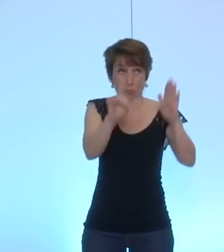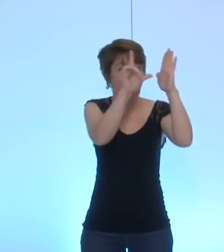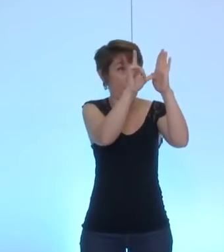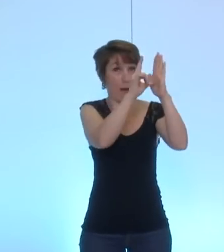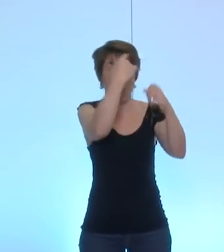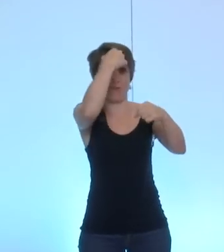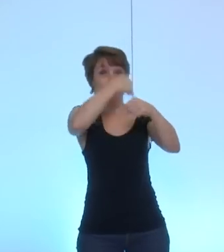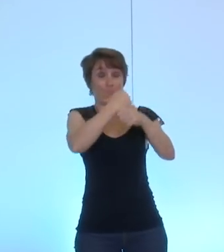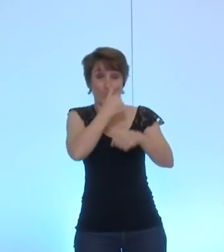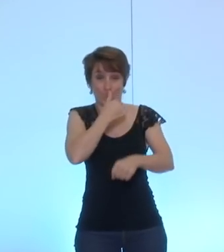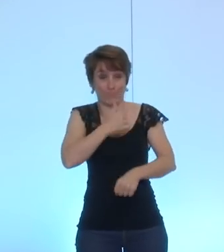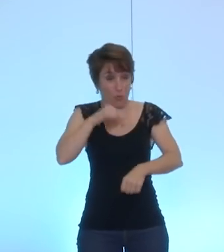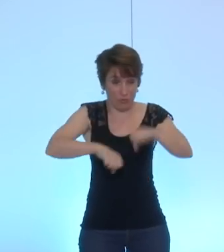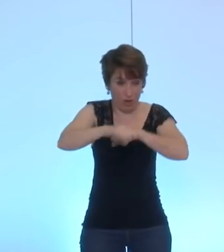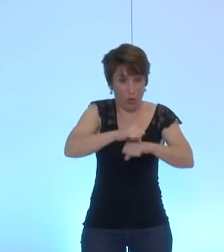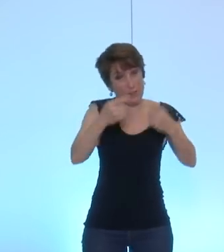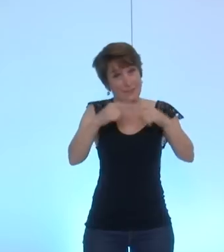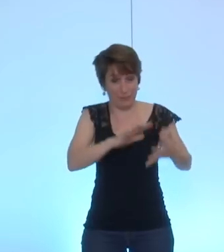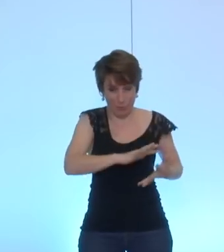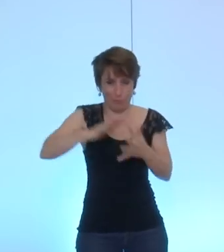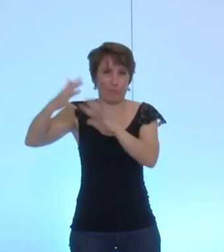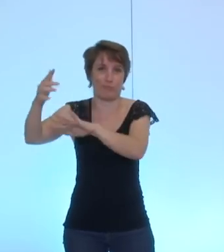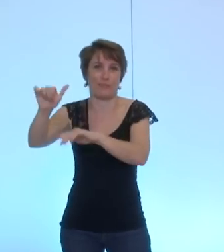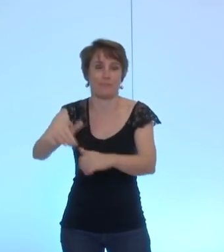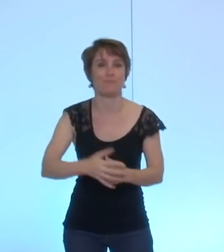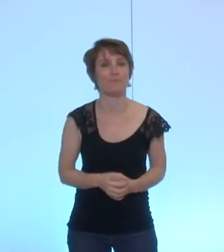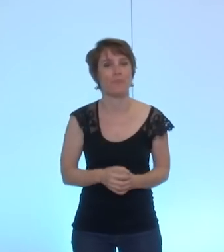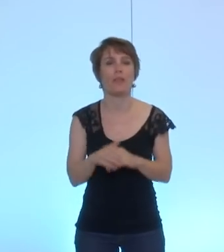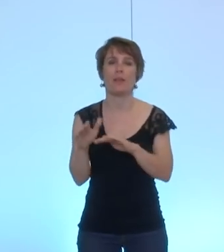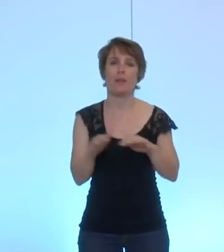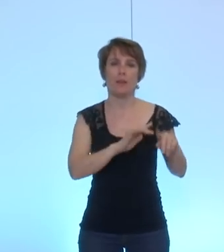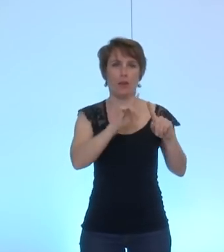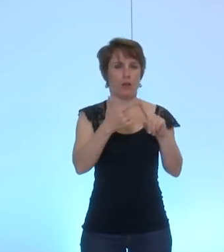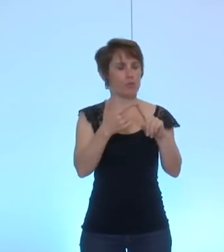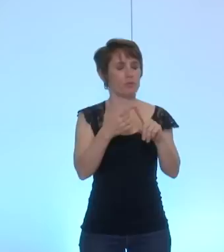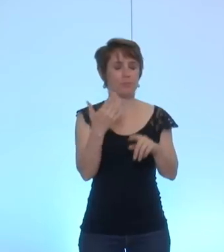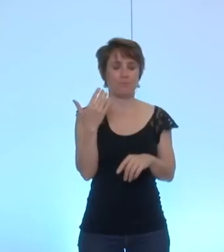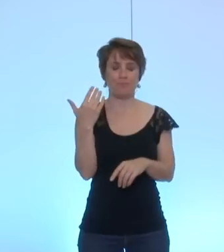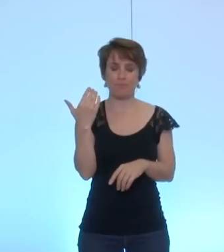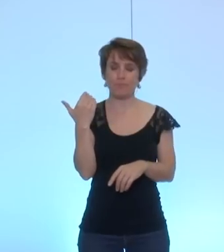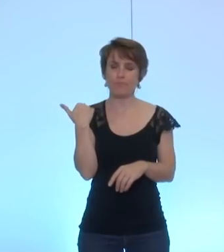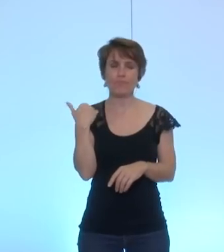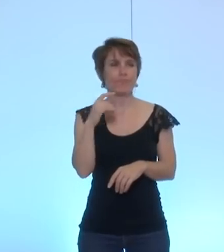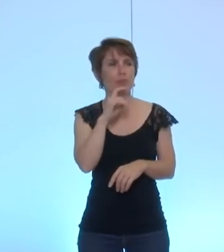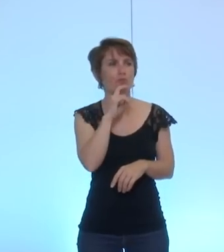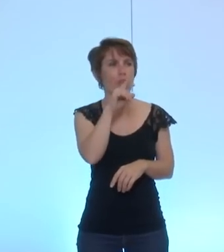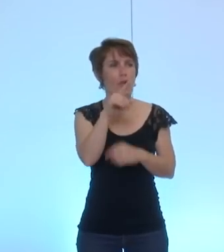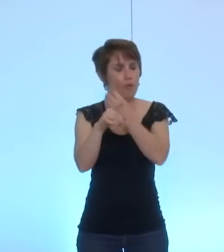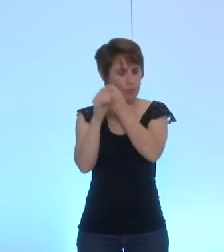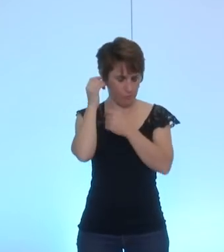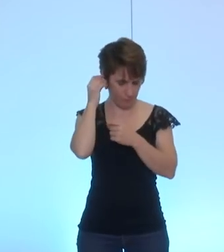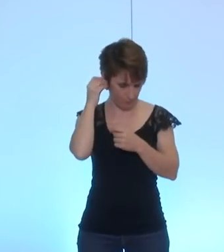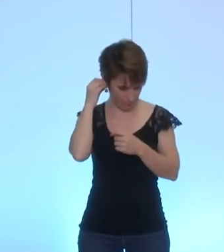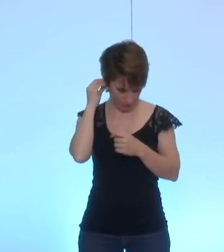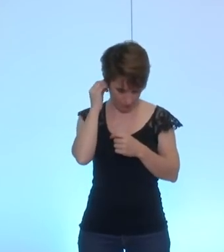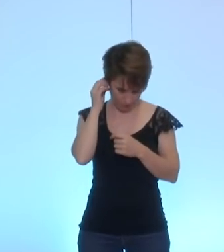loi nous amène à faire en termes d'organisation. La deuxième chose, j'ai écouté avec le plus d'attention possible l'intervention à l